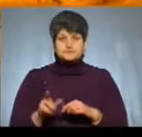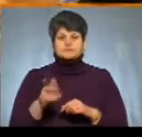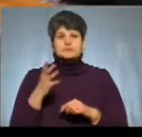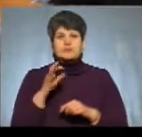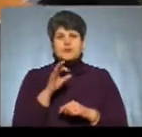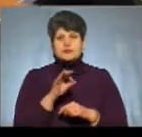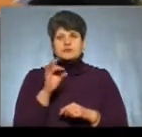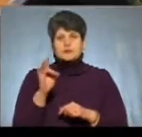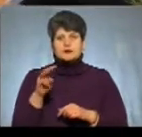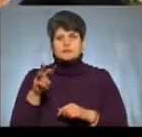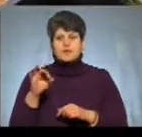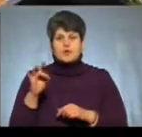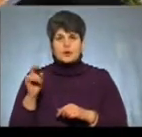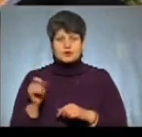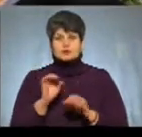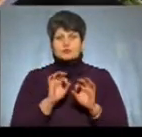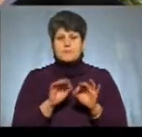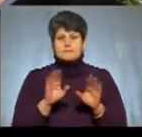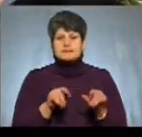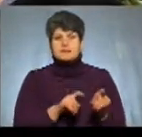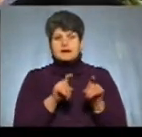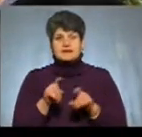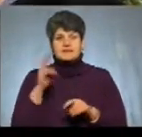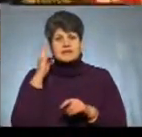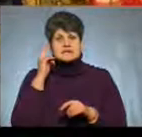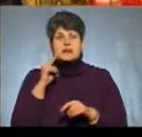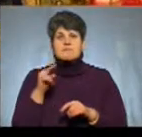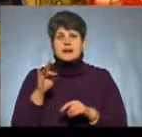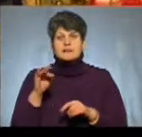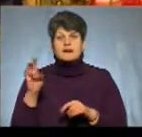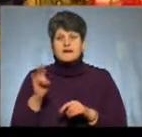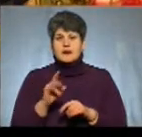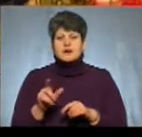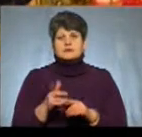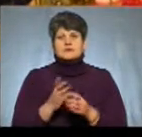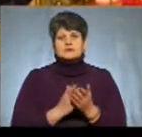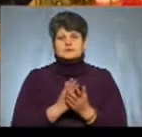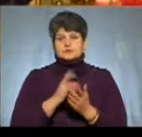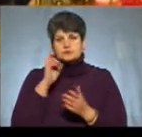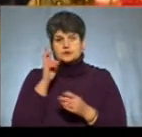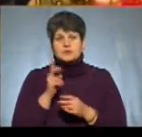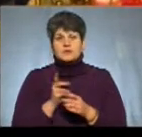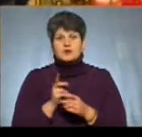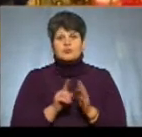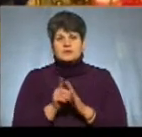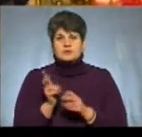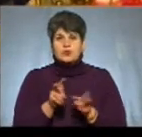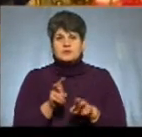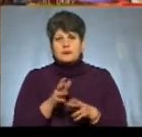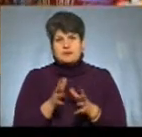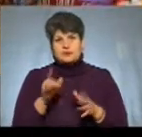отець Роман Мороз, розповідає, після переходу до Київського патріархату, богослужіння почали відвідувати більше молодих людей.